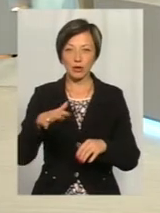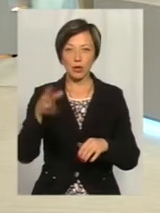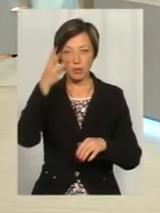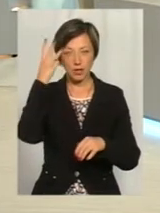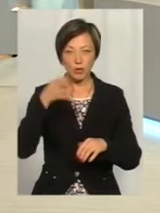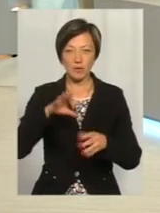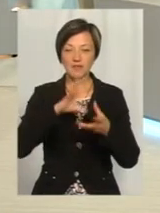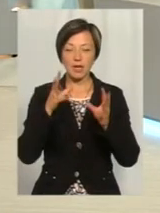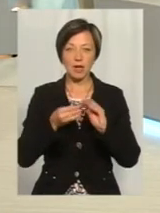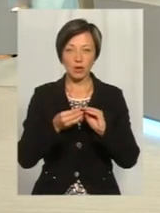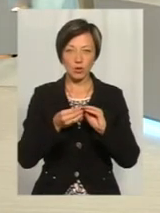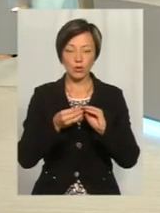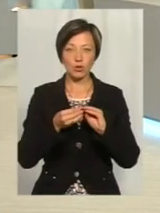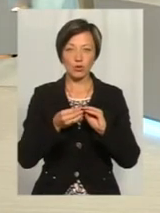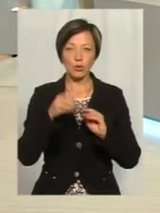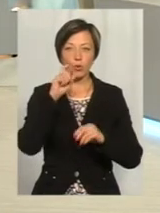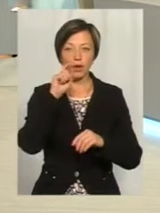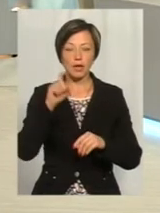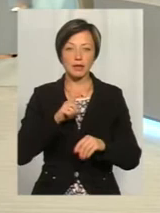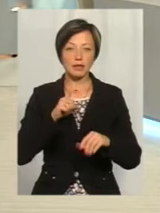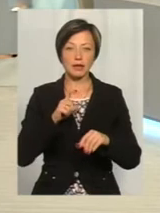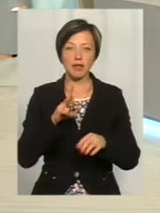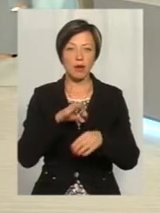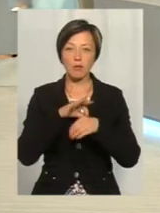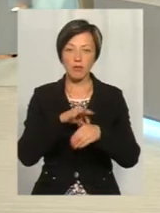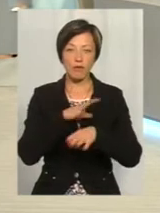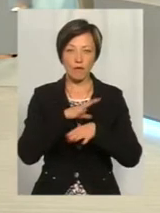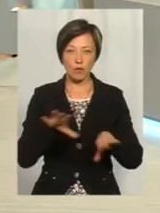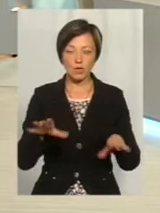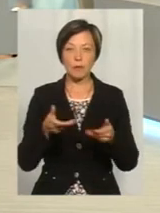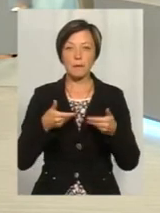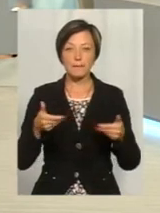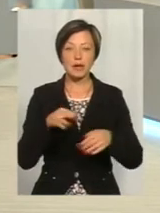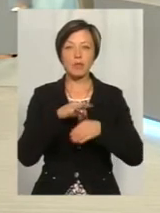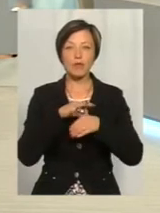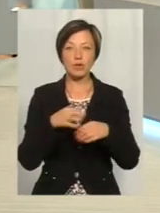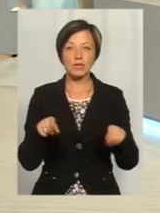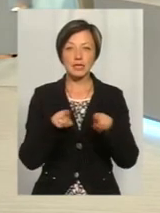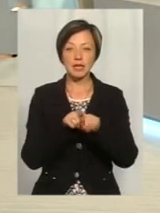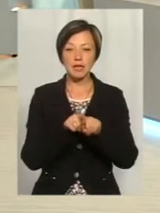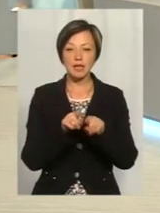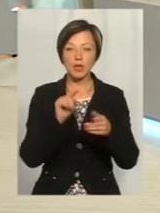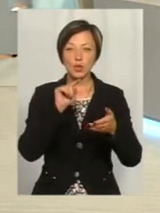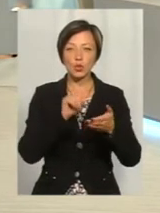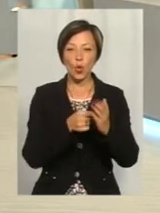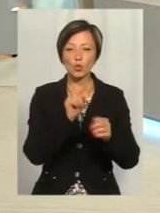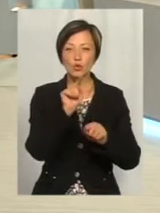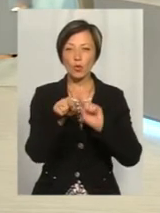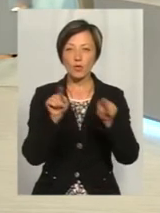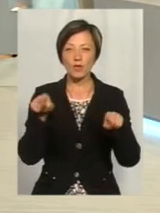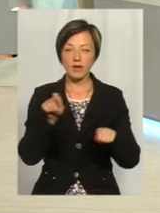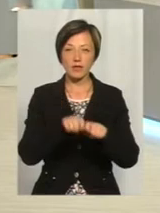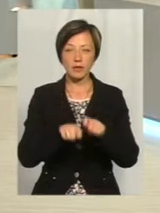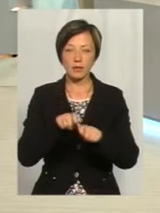Хмельницької області, а взагалі цілої України не проводилося. Тобто, ми проводили такі точкові вимірювання, це